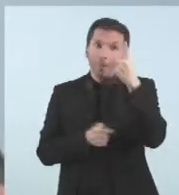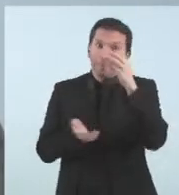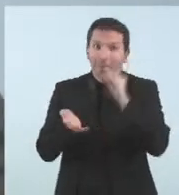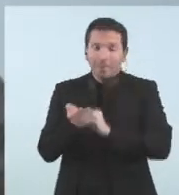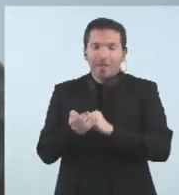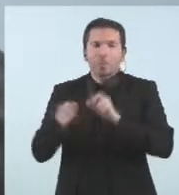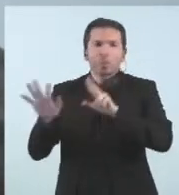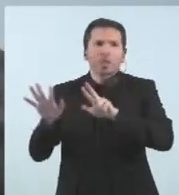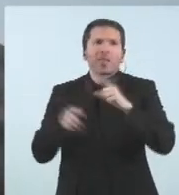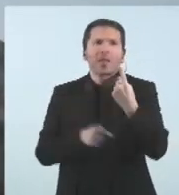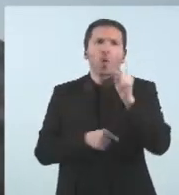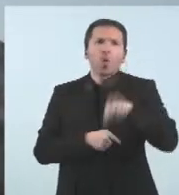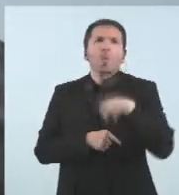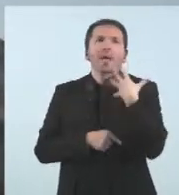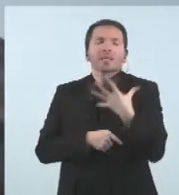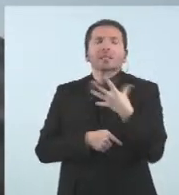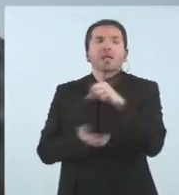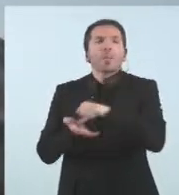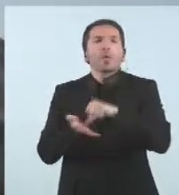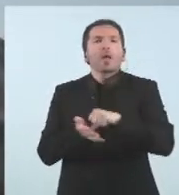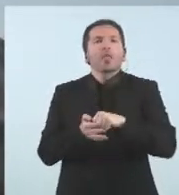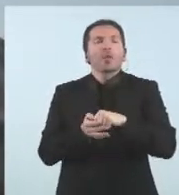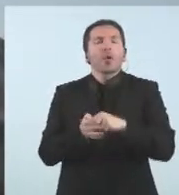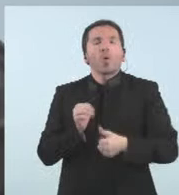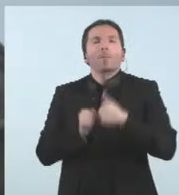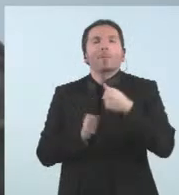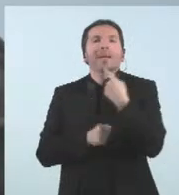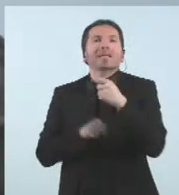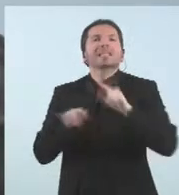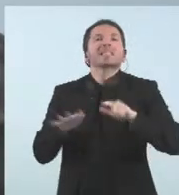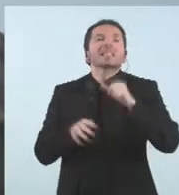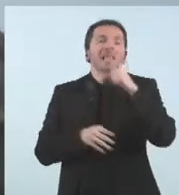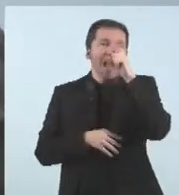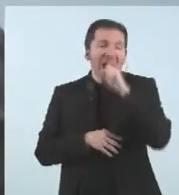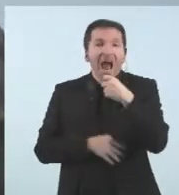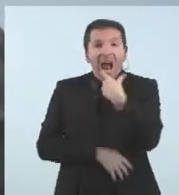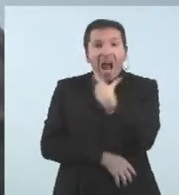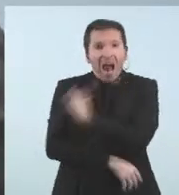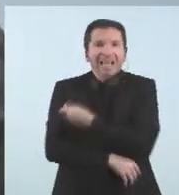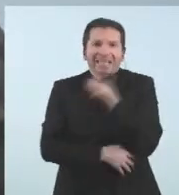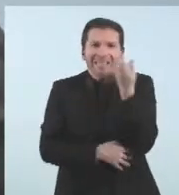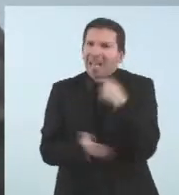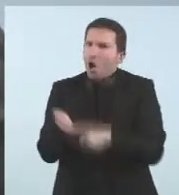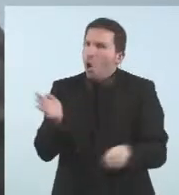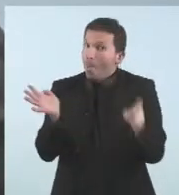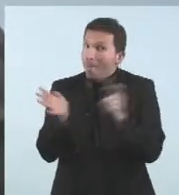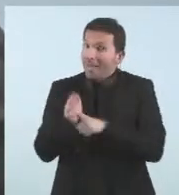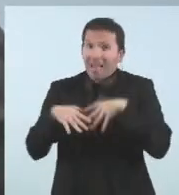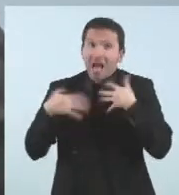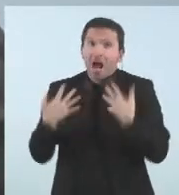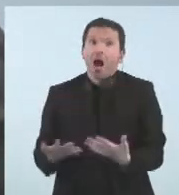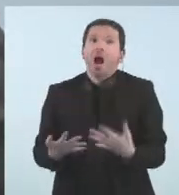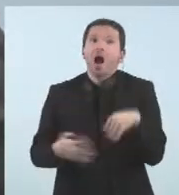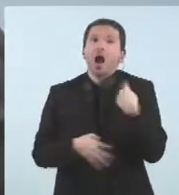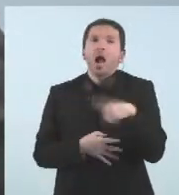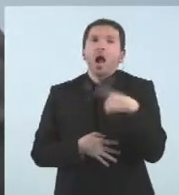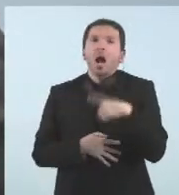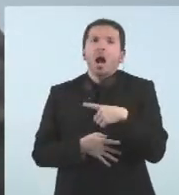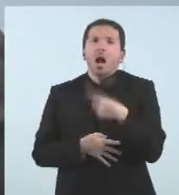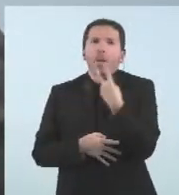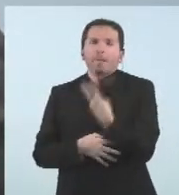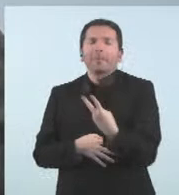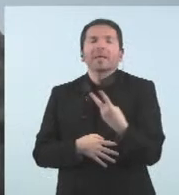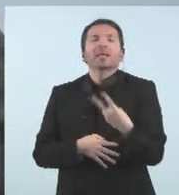% també de població de més de 16 anys que ha rebut la pauta completa i en aquests moments s'han administrat 29